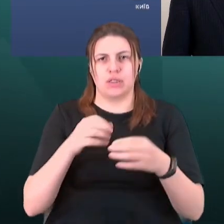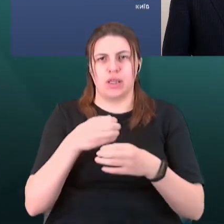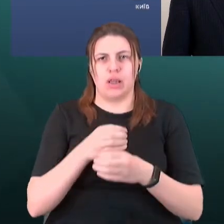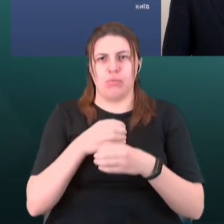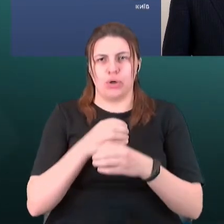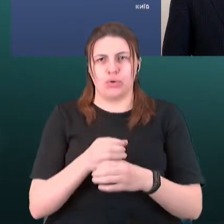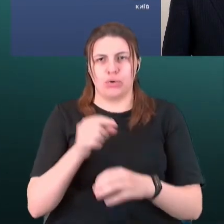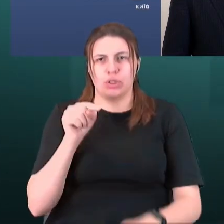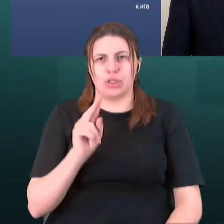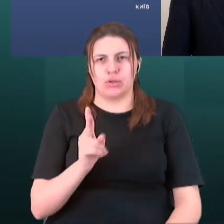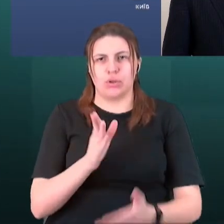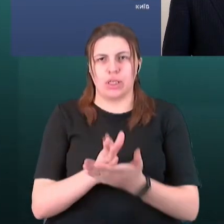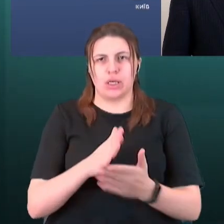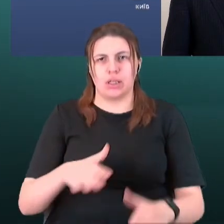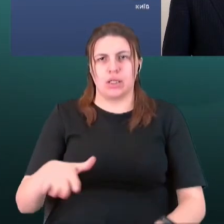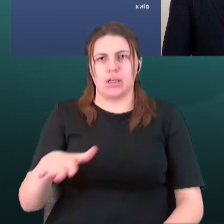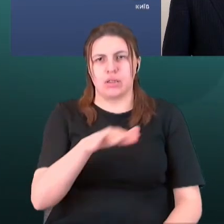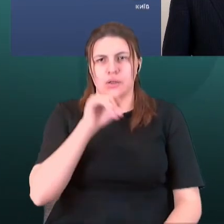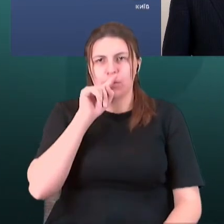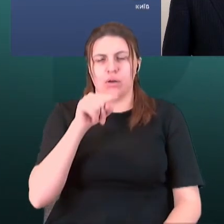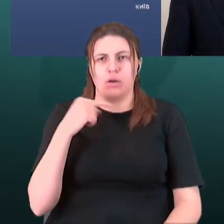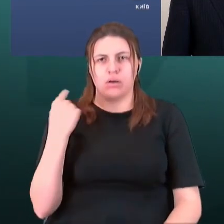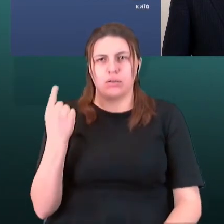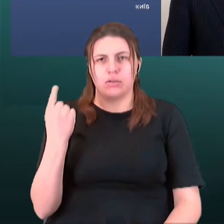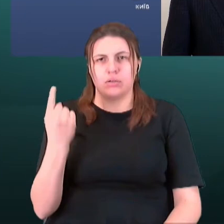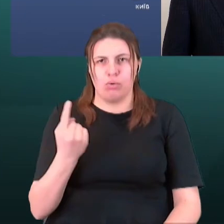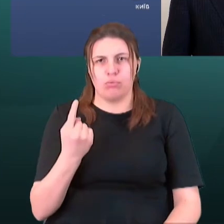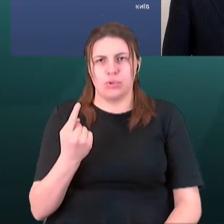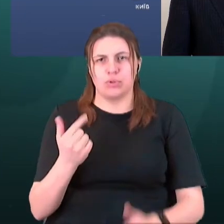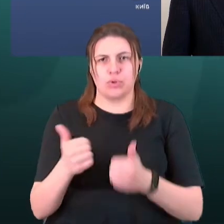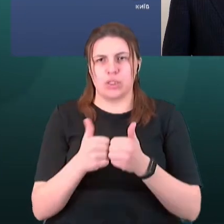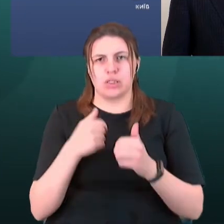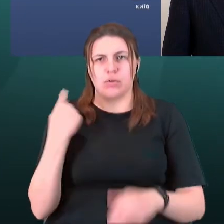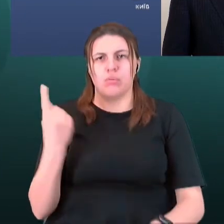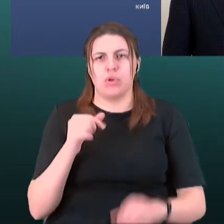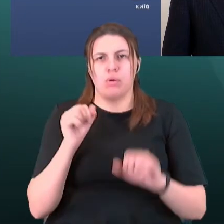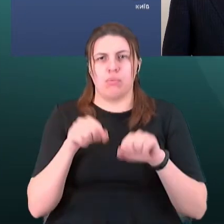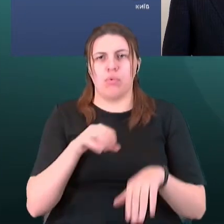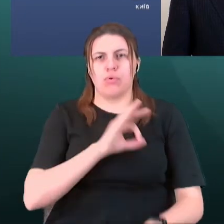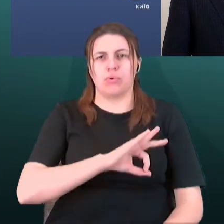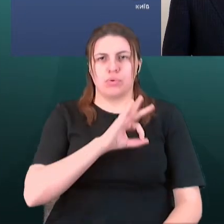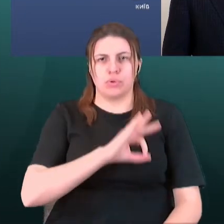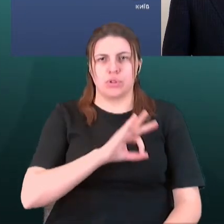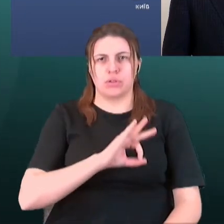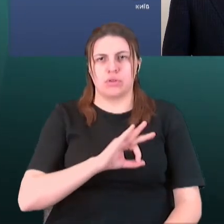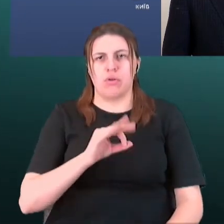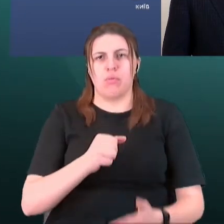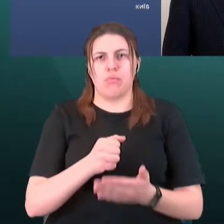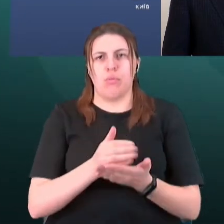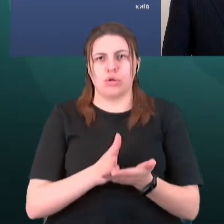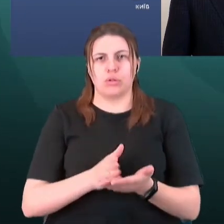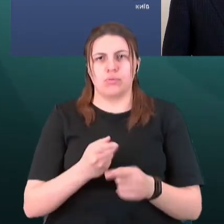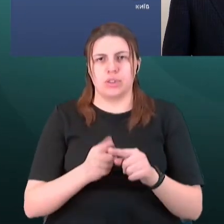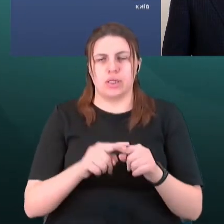Луганської області, можна навіть сусідніх областей зможуть використовуватися послугами цієї лабораторії. Якщо ми говоримо про